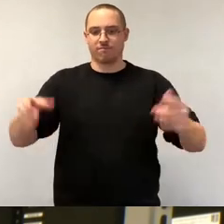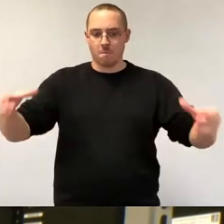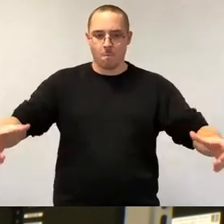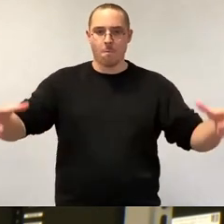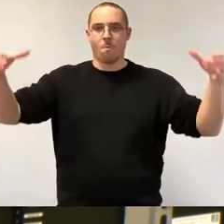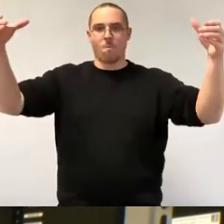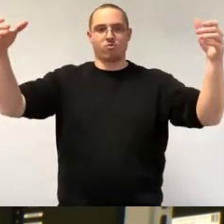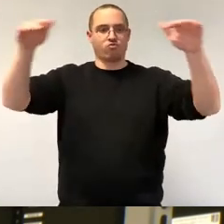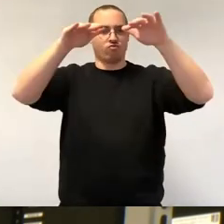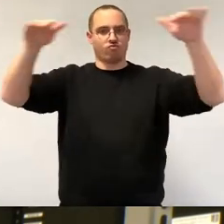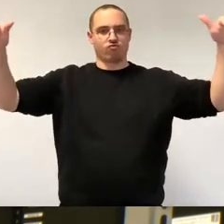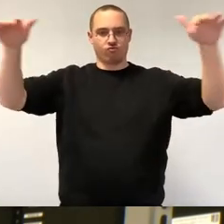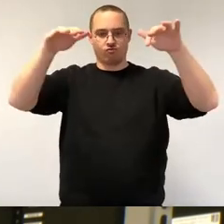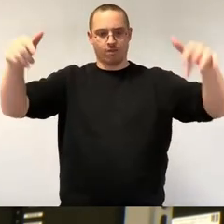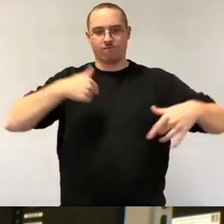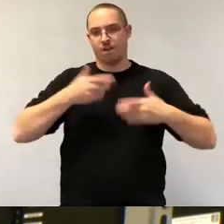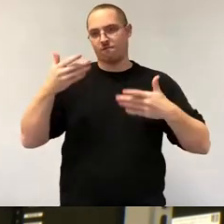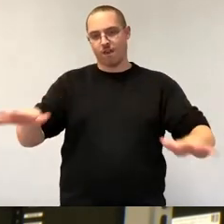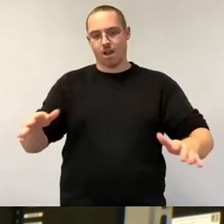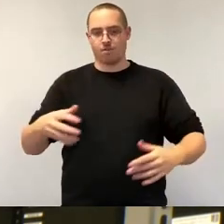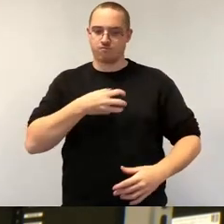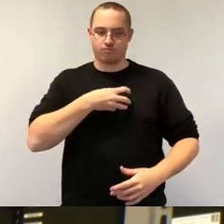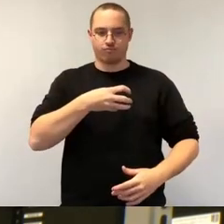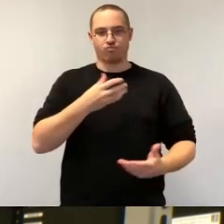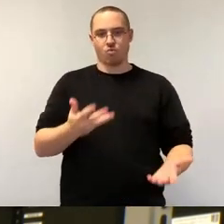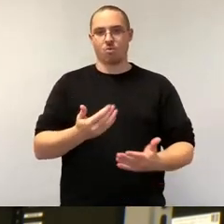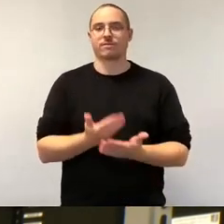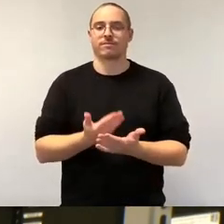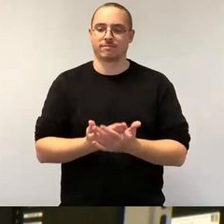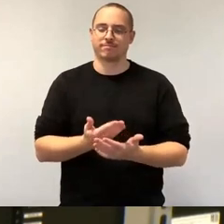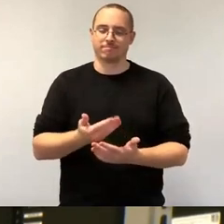Richtschnur für unser Handeln als Grundlage zu nehmen. Vielen Dank.